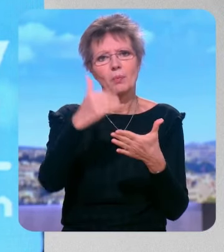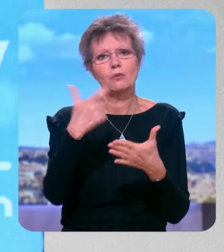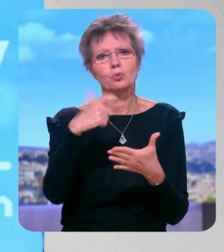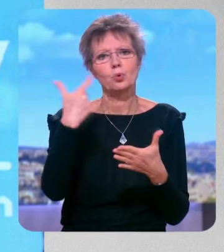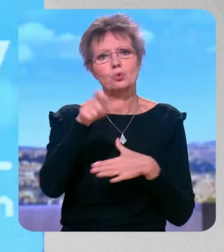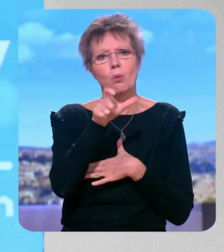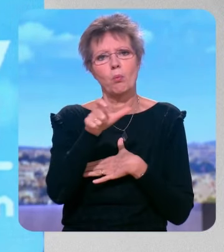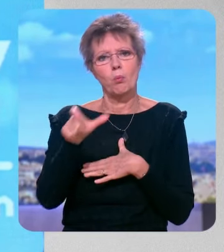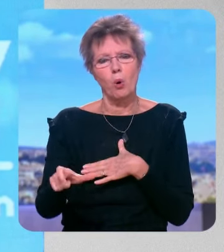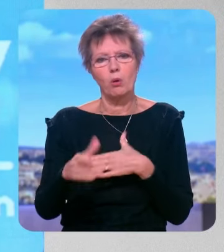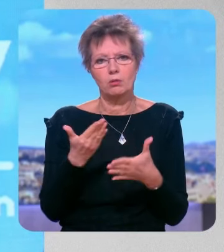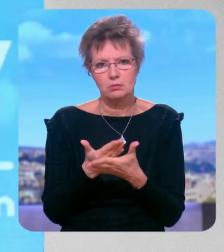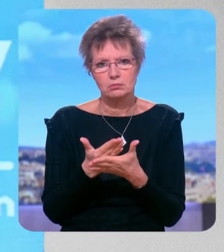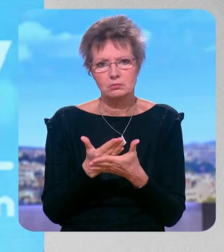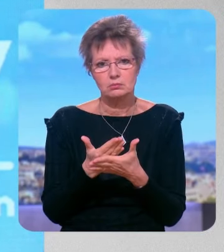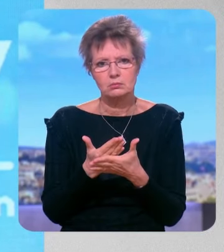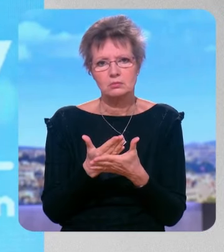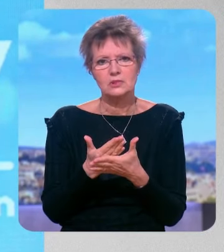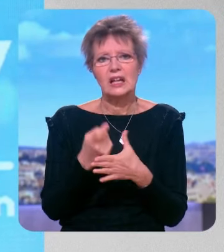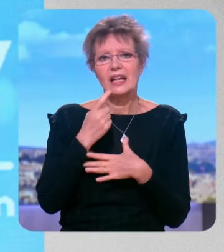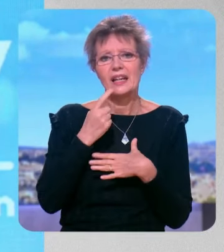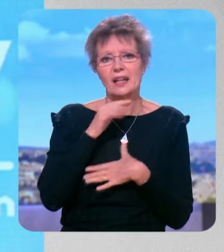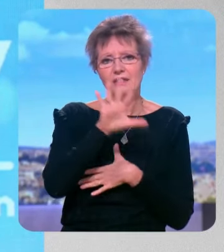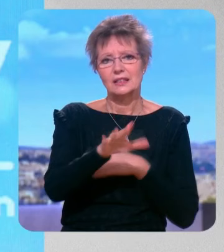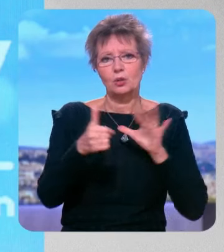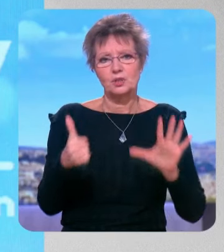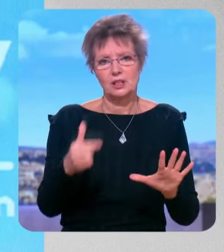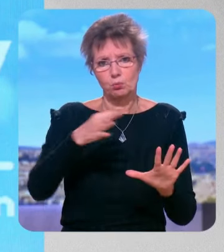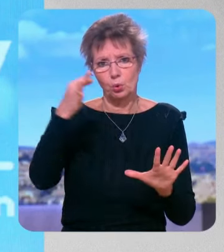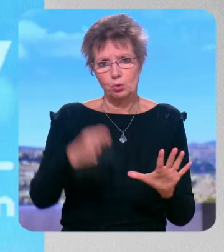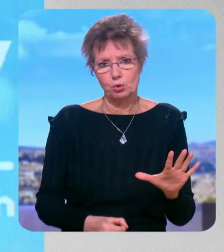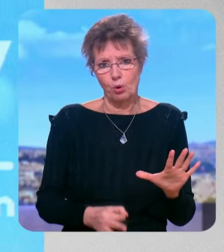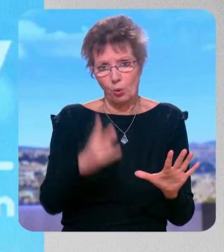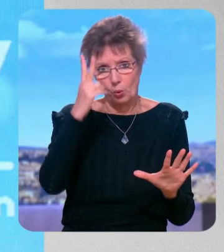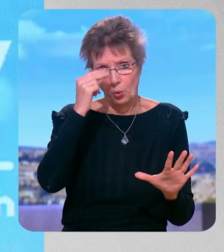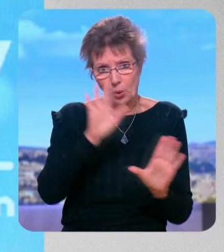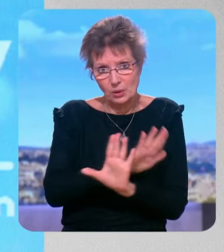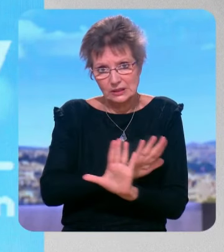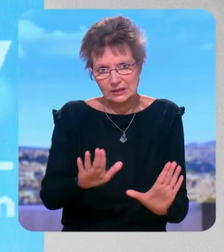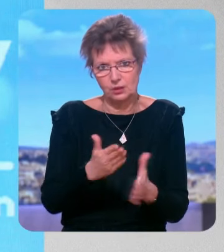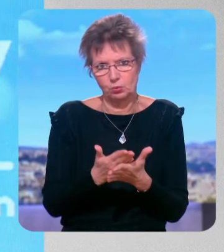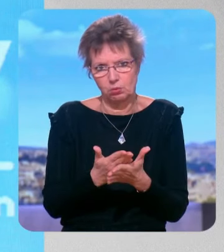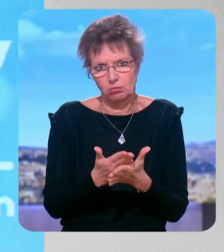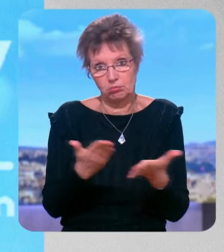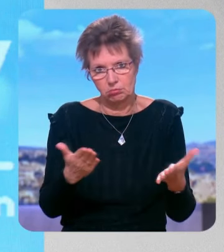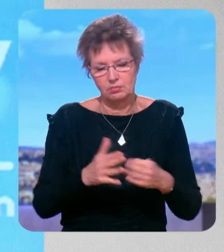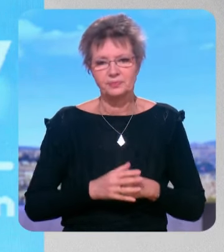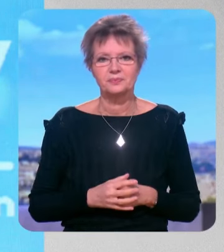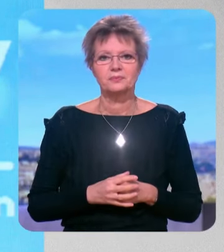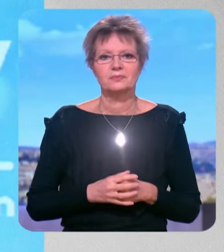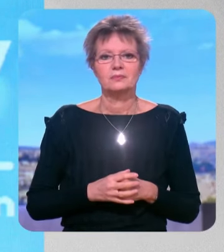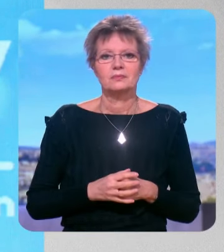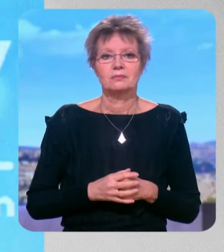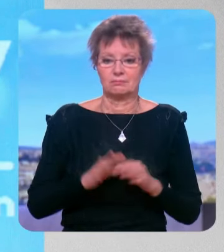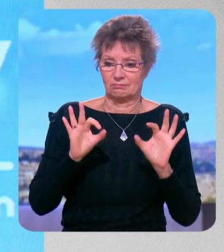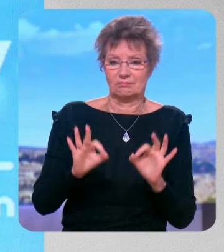compris est compris pardon pour par 56% simplement des élèves à peine oui et d